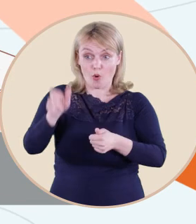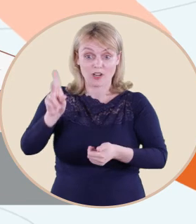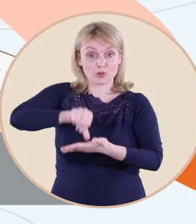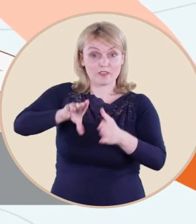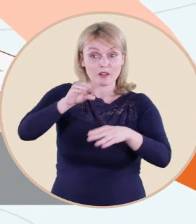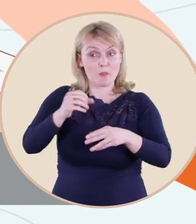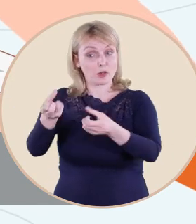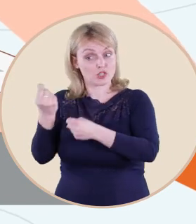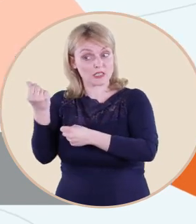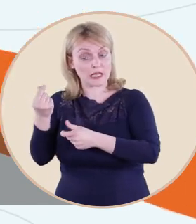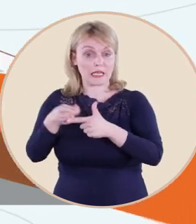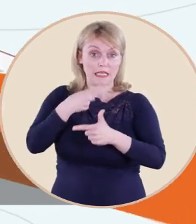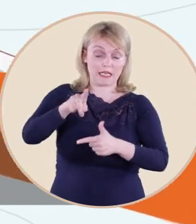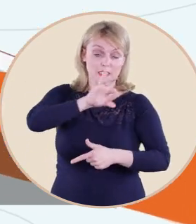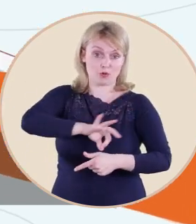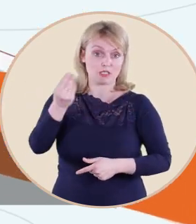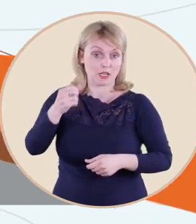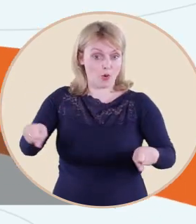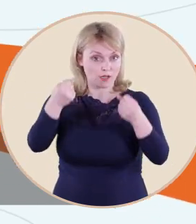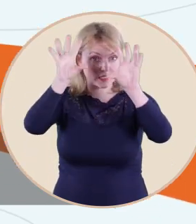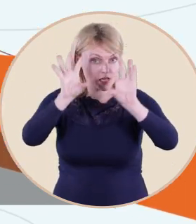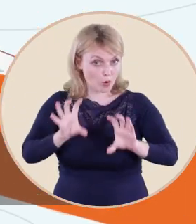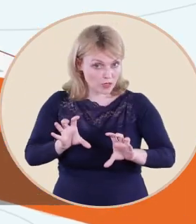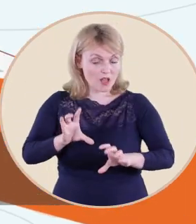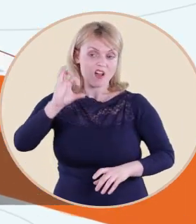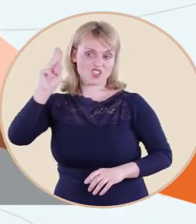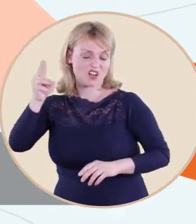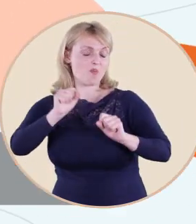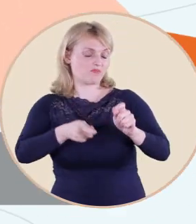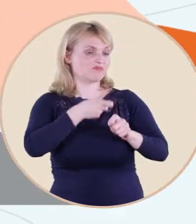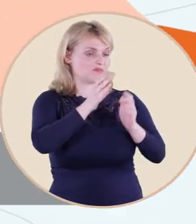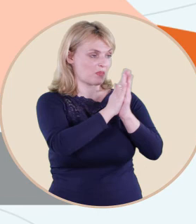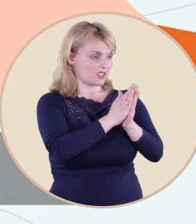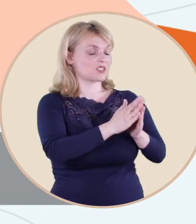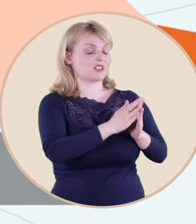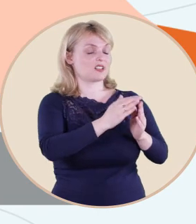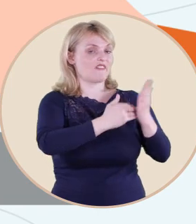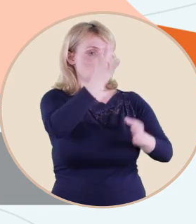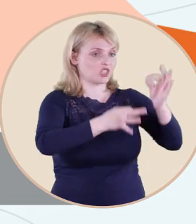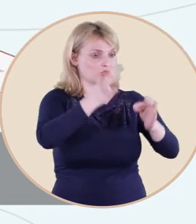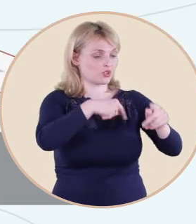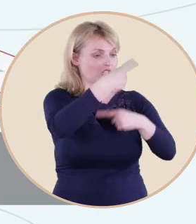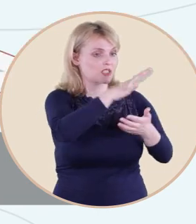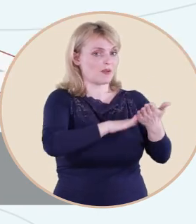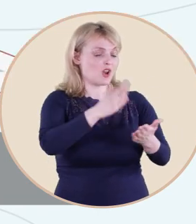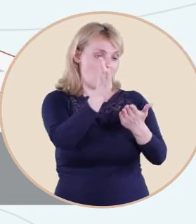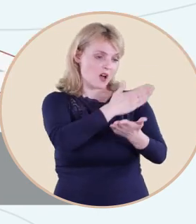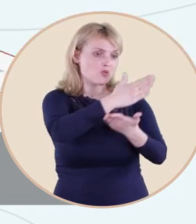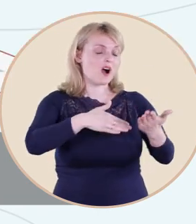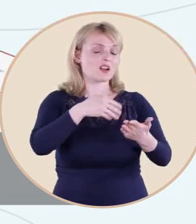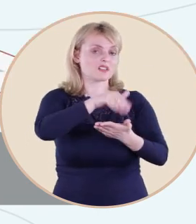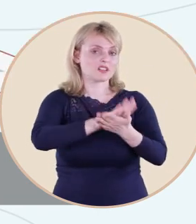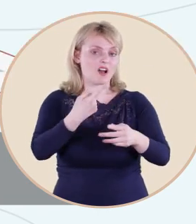banii cu încalcarea prevederilor legii, CEC se va adresa Curții Supreme de Justiție cu o cerere de anulare a înregistrării acestuia